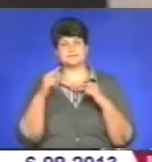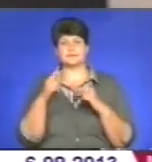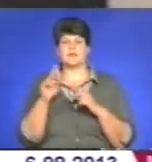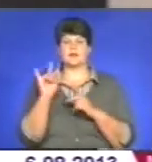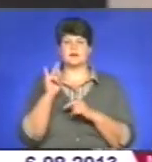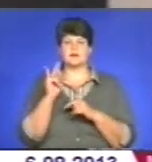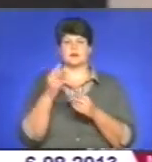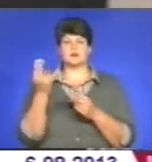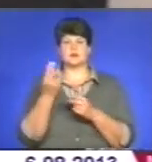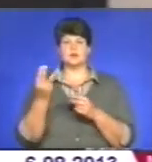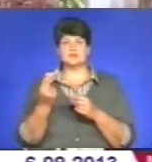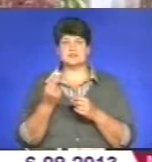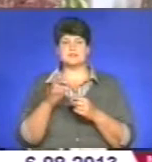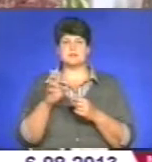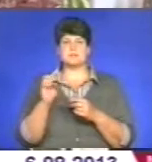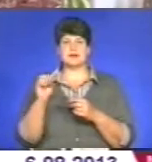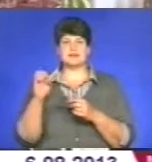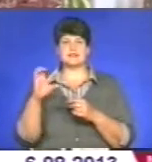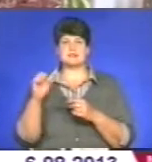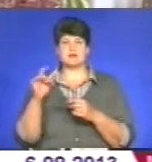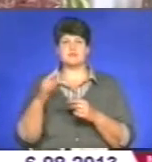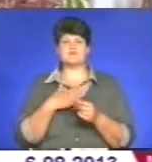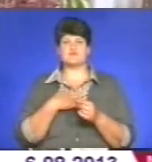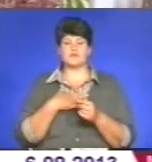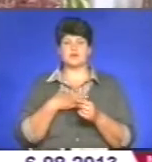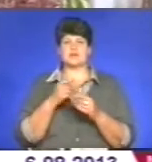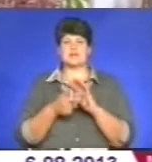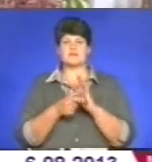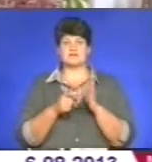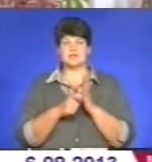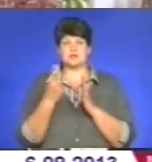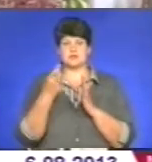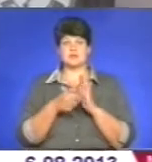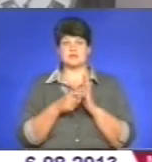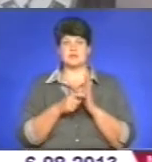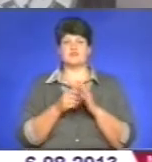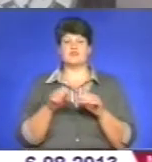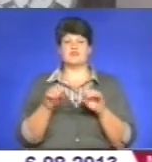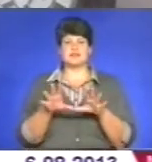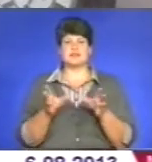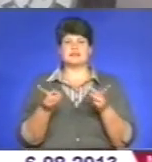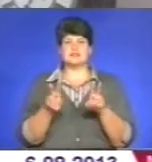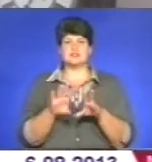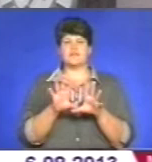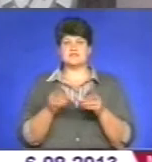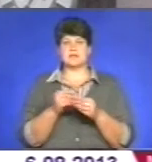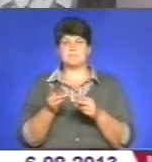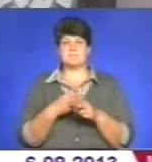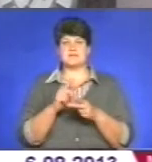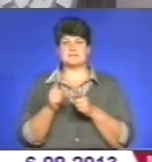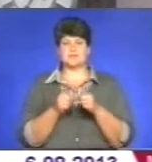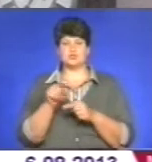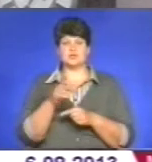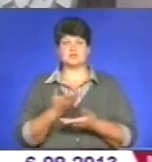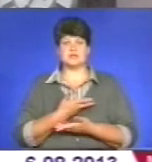художниця Наталія Басараб у своїй однокімнатній квартирі вирішила залишити усе майже без змін. Раніше тут жила її